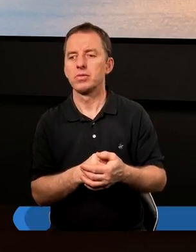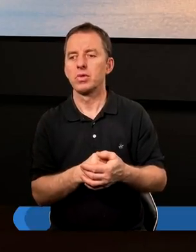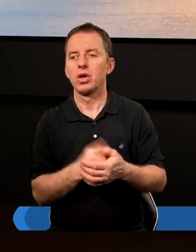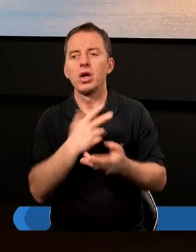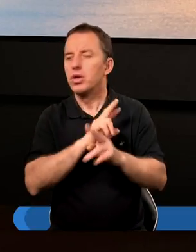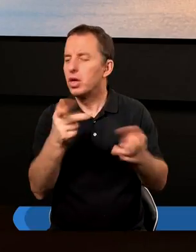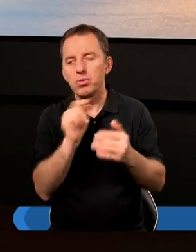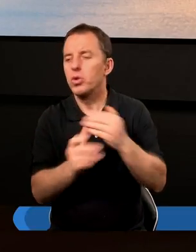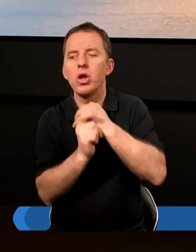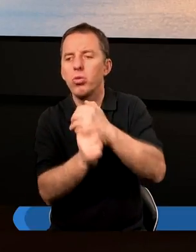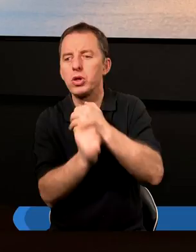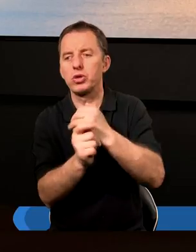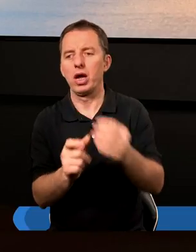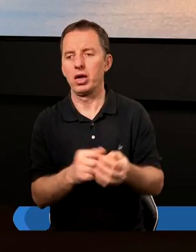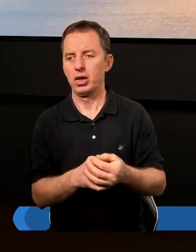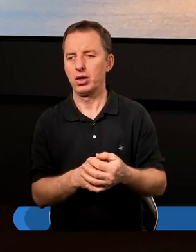I nikt mu nie ubliża.